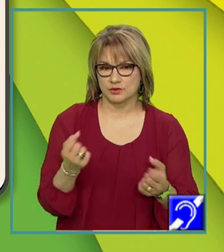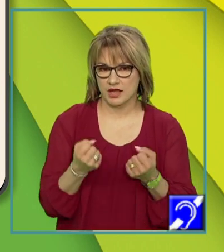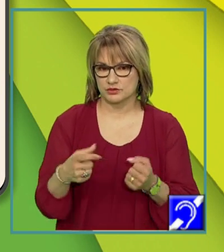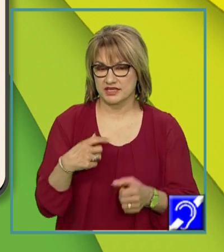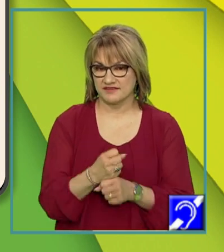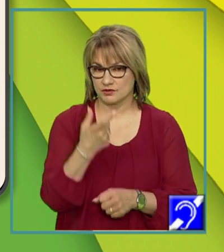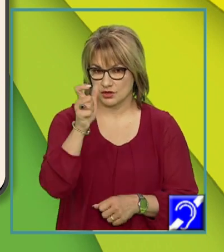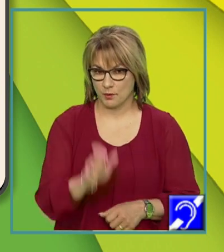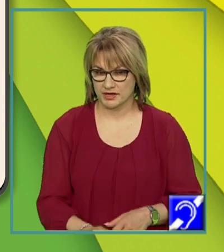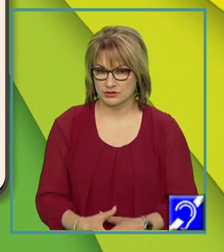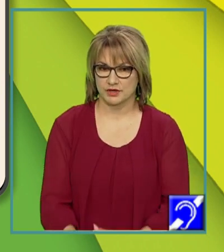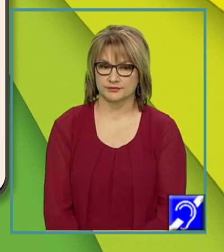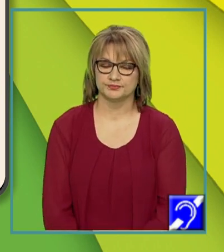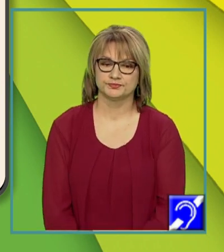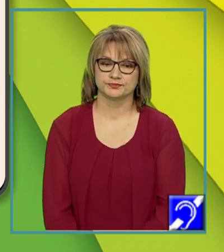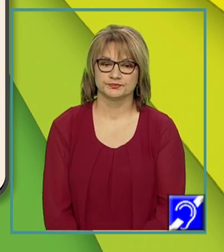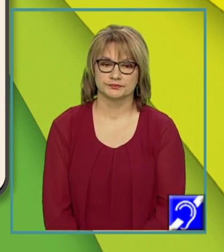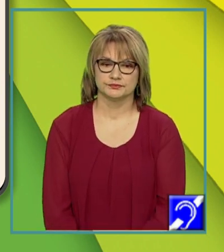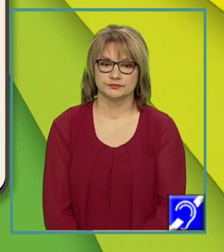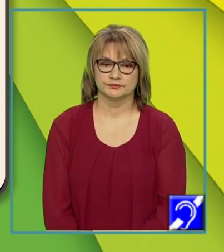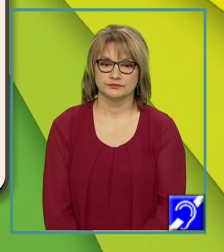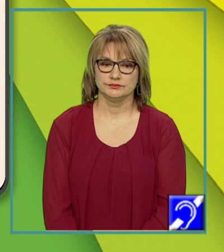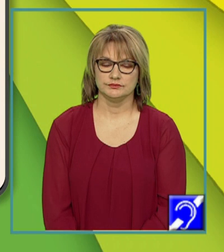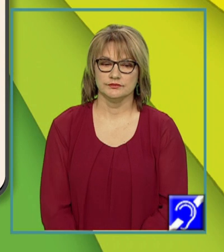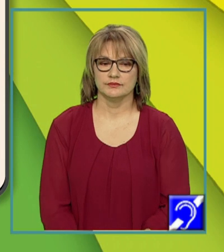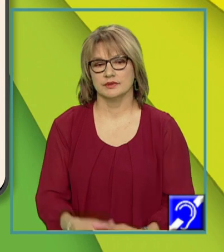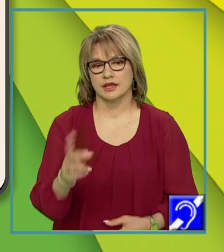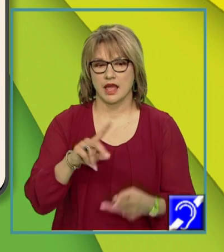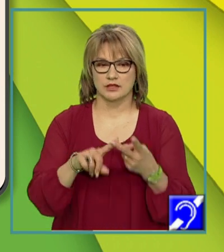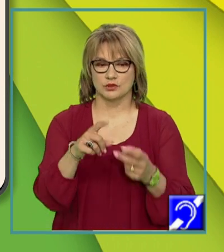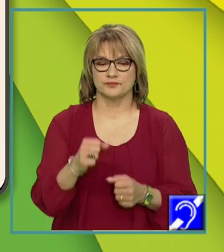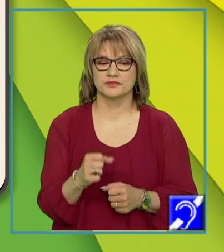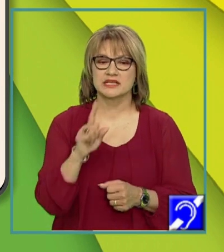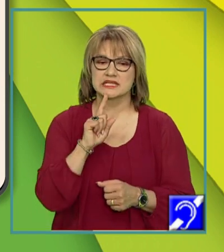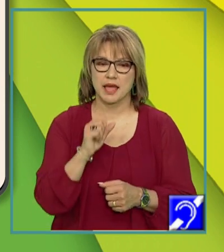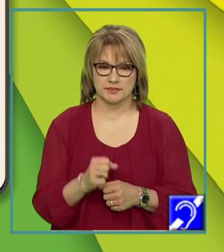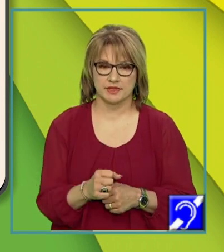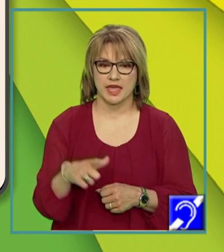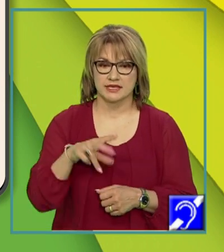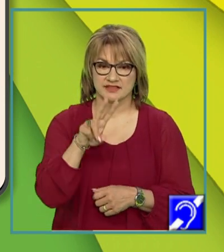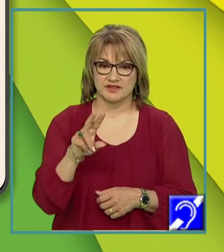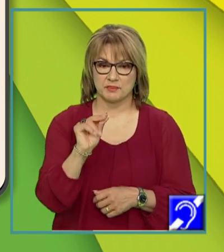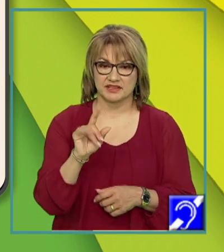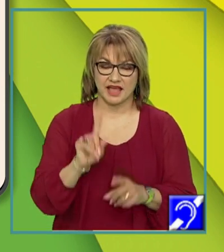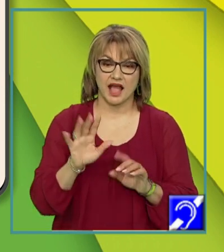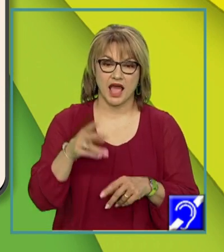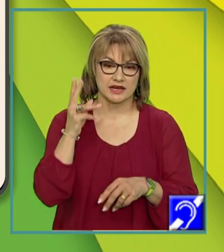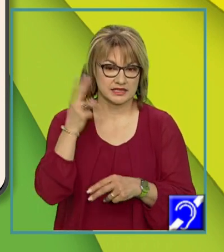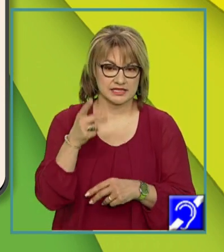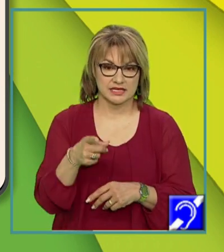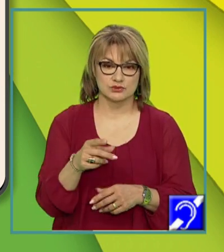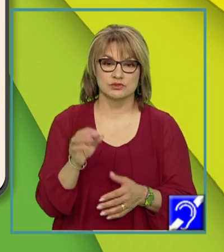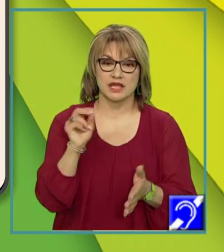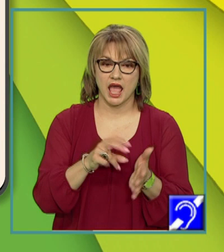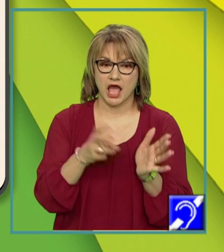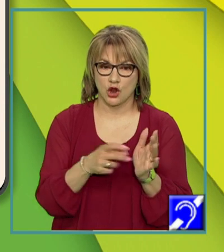este făcută de către subiectul băiatul. A însemna. Este verb predicativ când are sensul de a nota și a